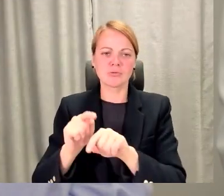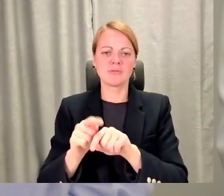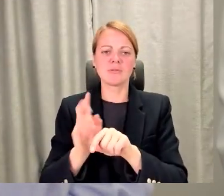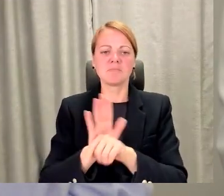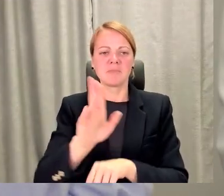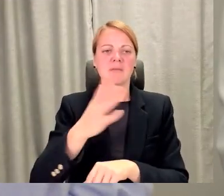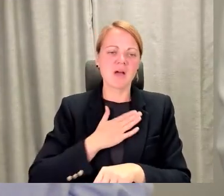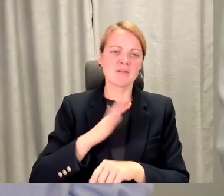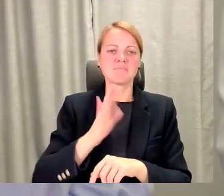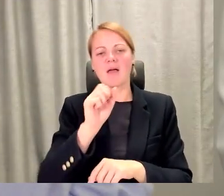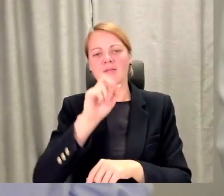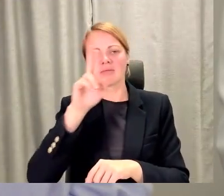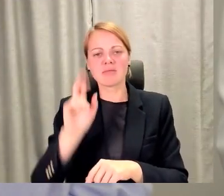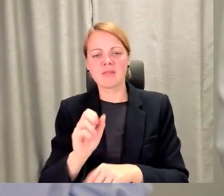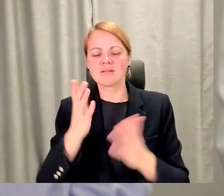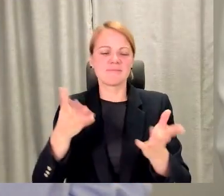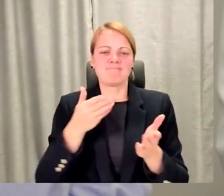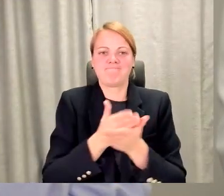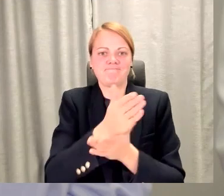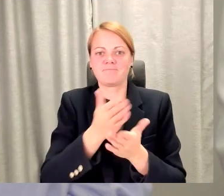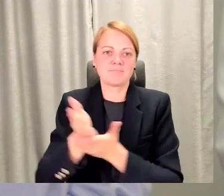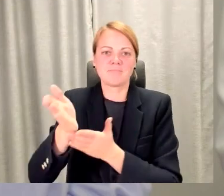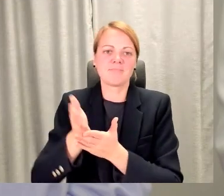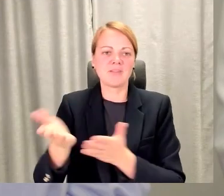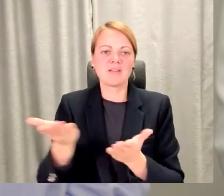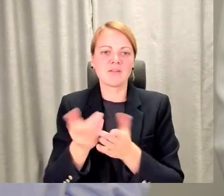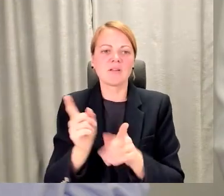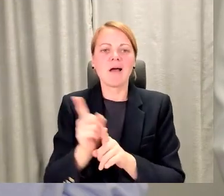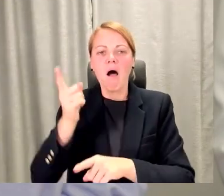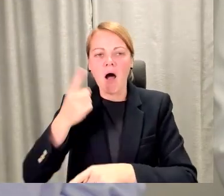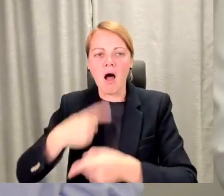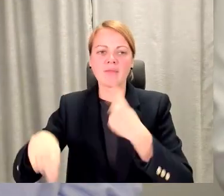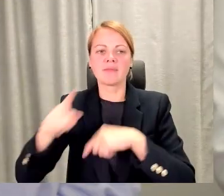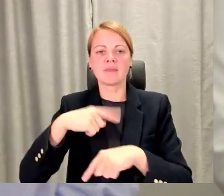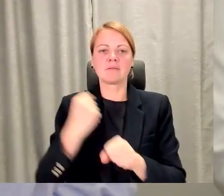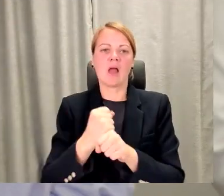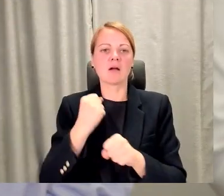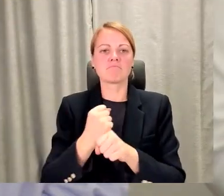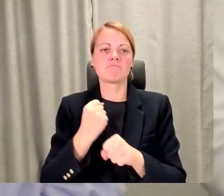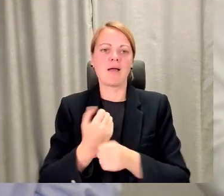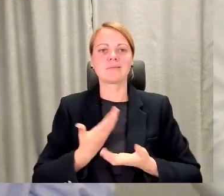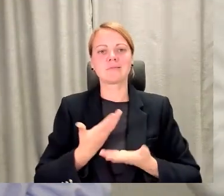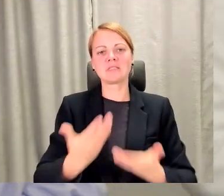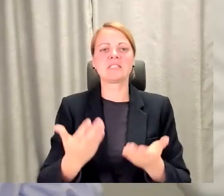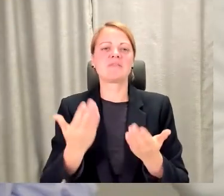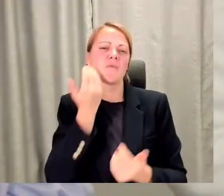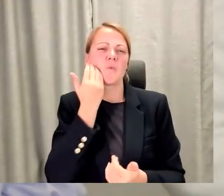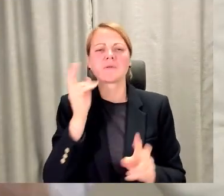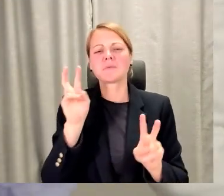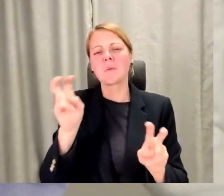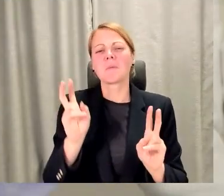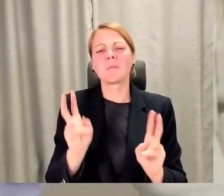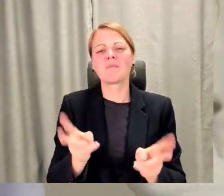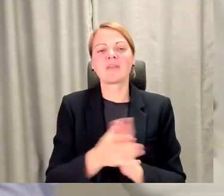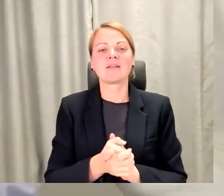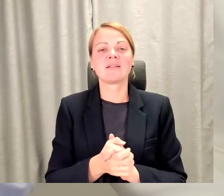no doma, piemēram. piemēram. Atgriezt viņu, es teiktu, darba dzīvē. Tā to varētu nosaukt. Šeit ir tā, ja man līdzās,